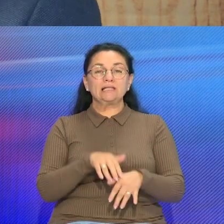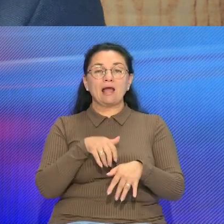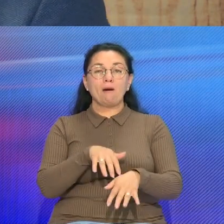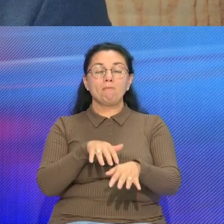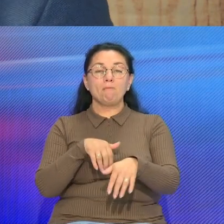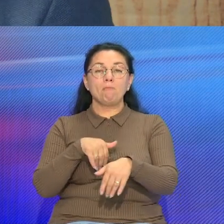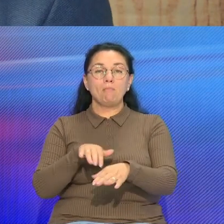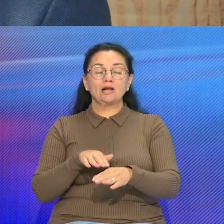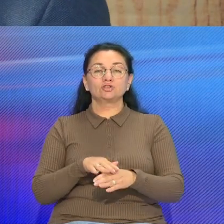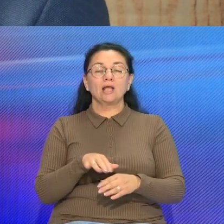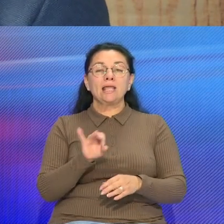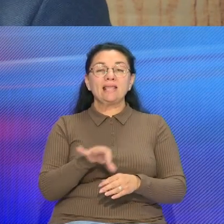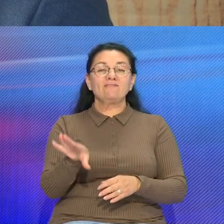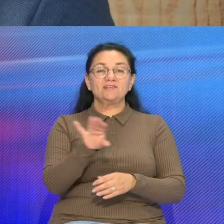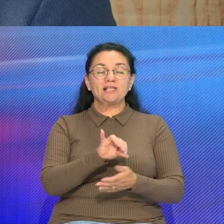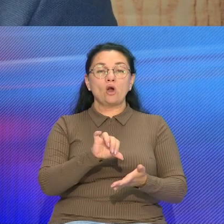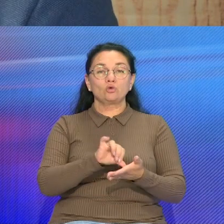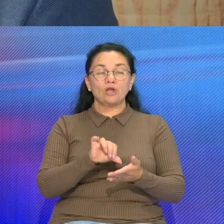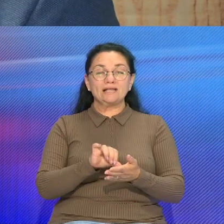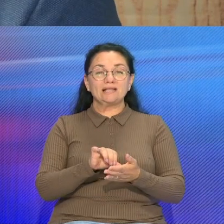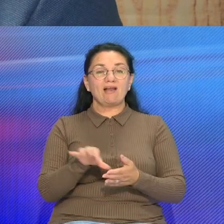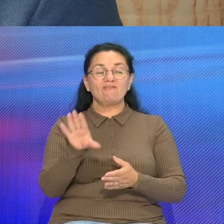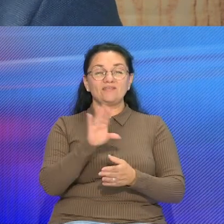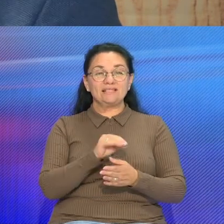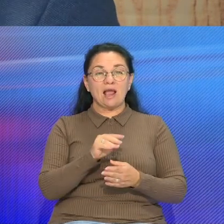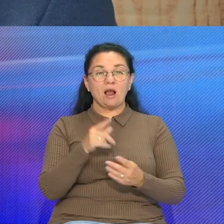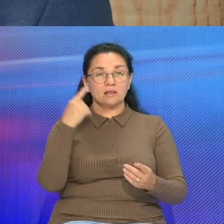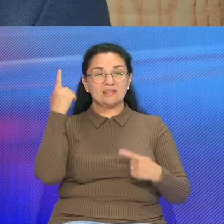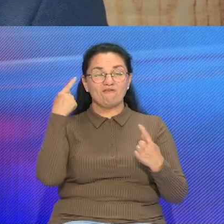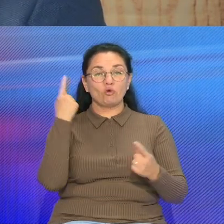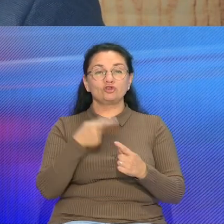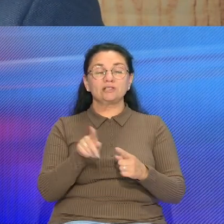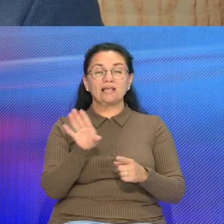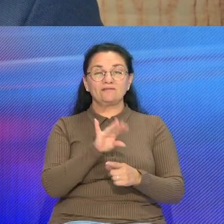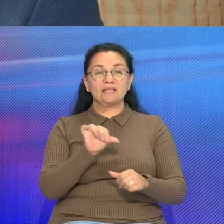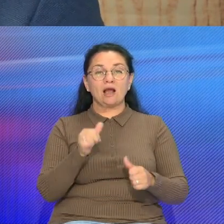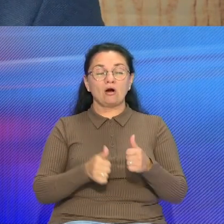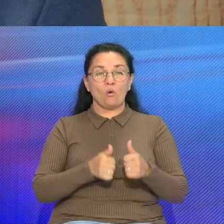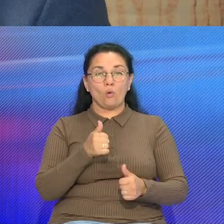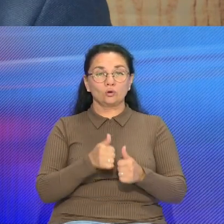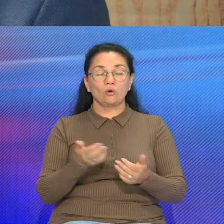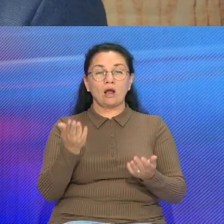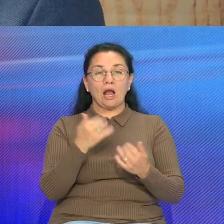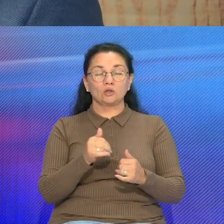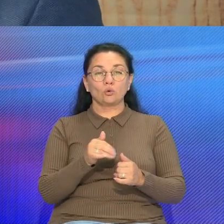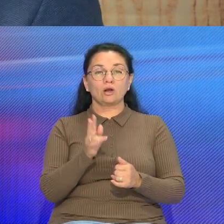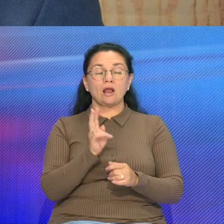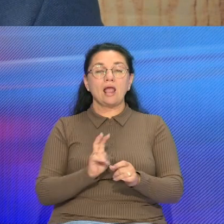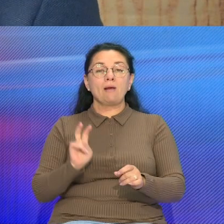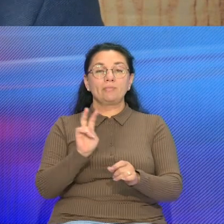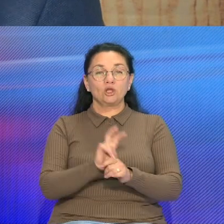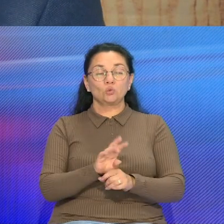участников и участников творческих наших конкурсов Которые придут уже непосредственно на